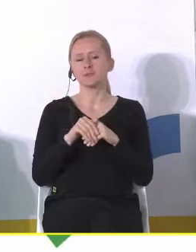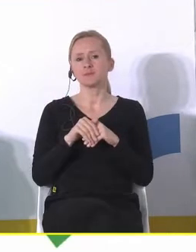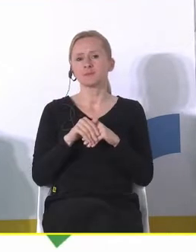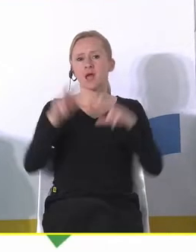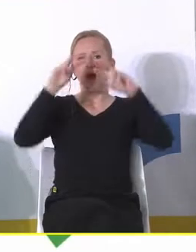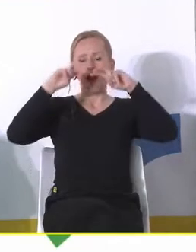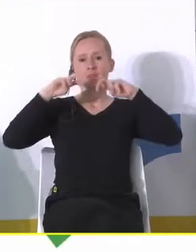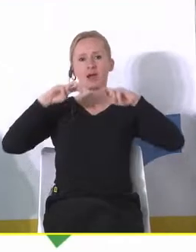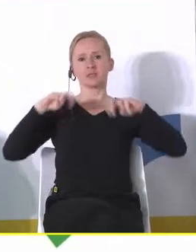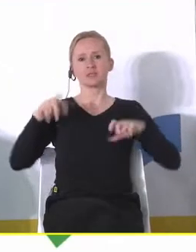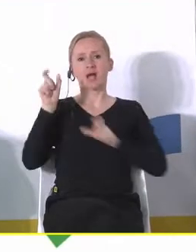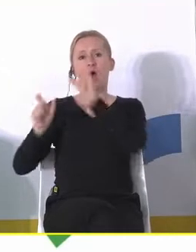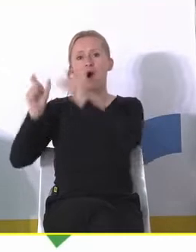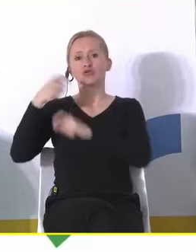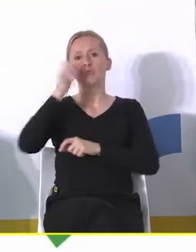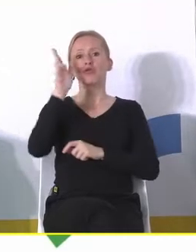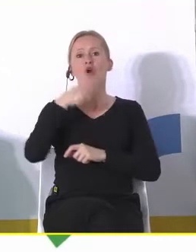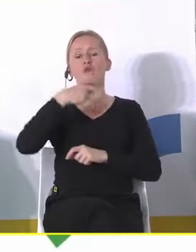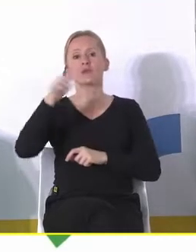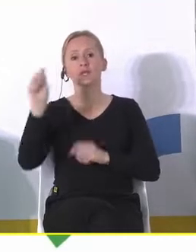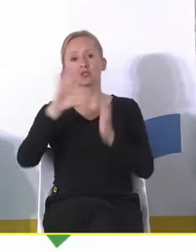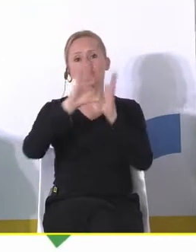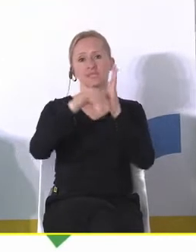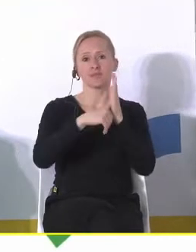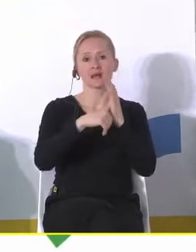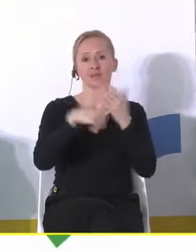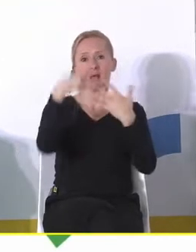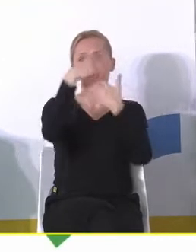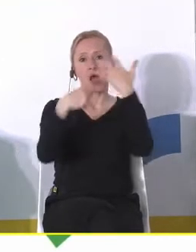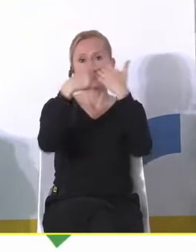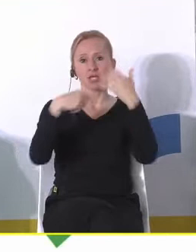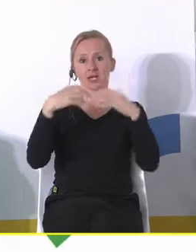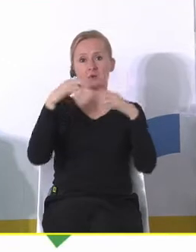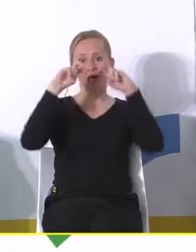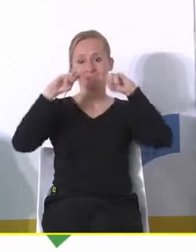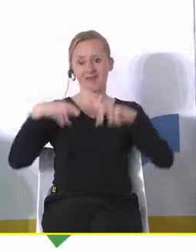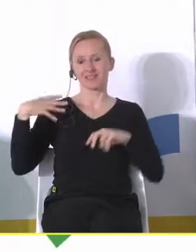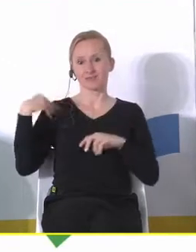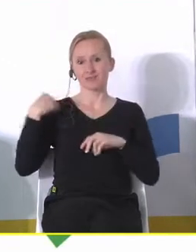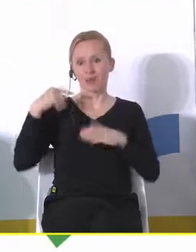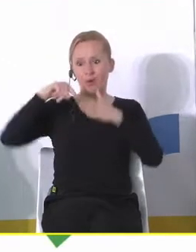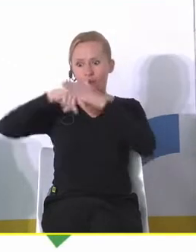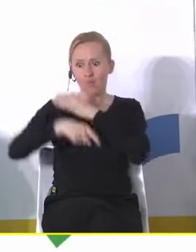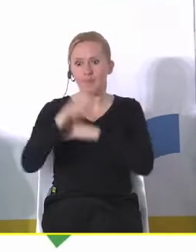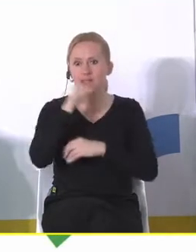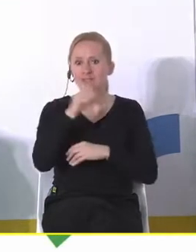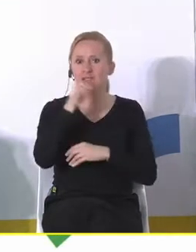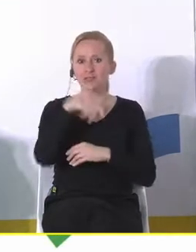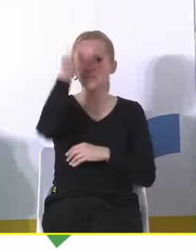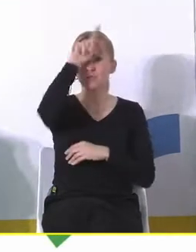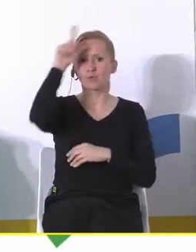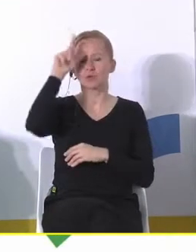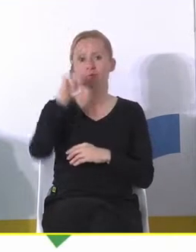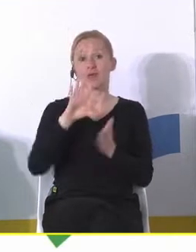analiza osób, które wyjeżdżają z miast według wieku właśnie pogłębia to starzenie się społeczeństwa.